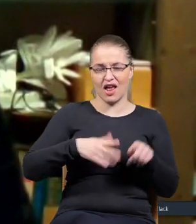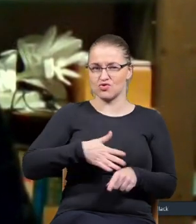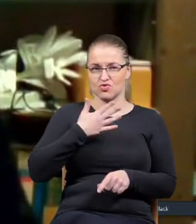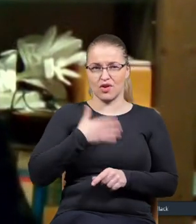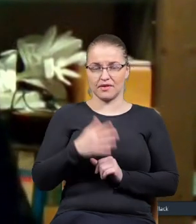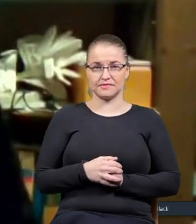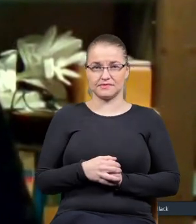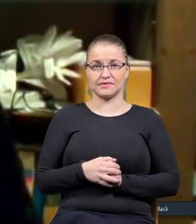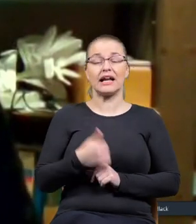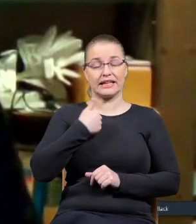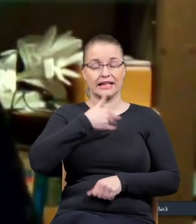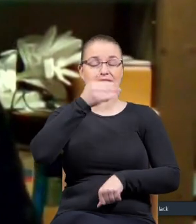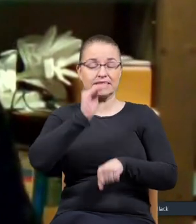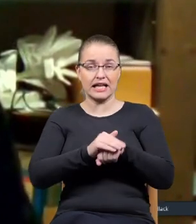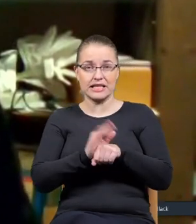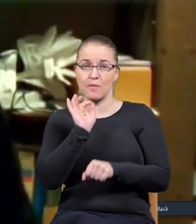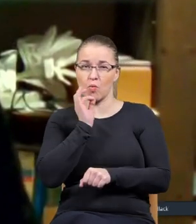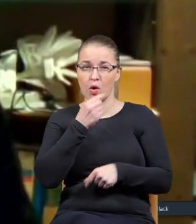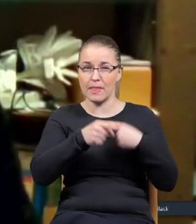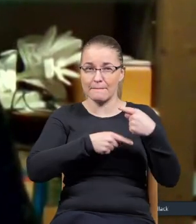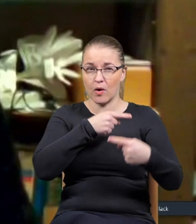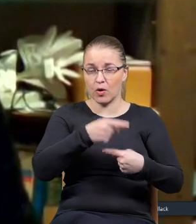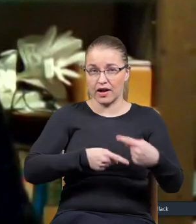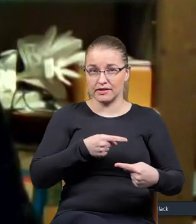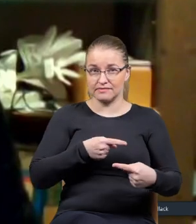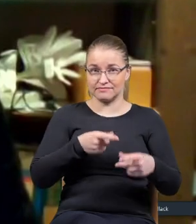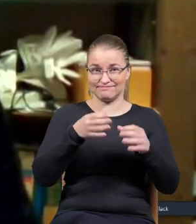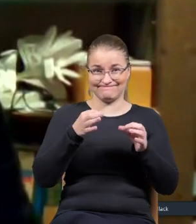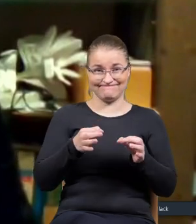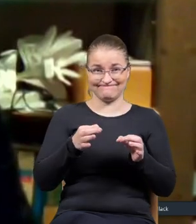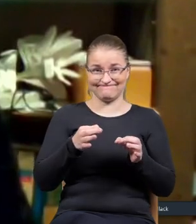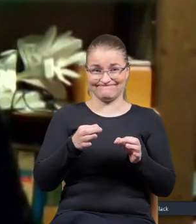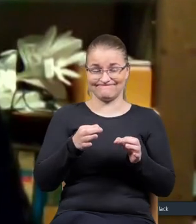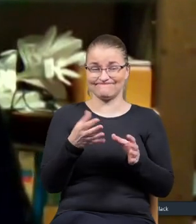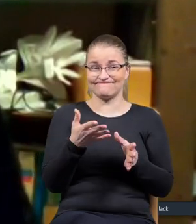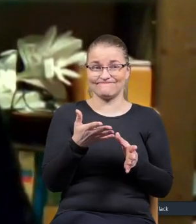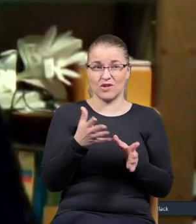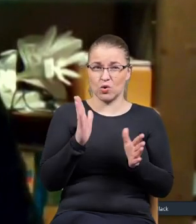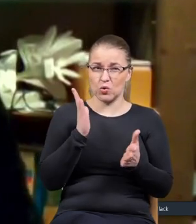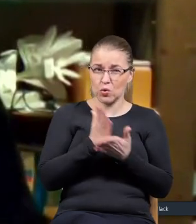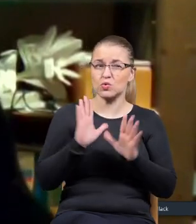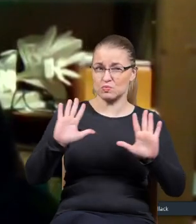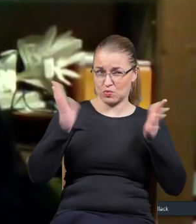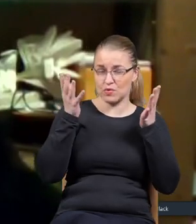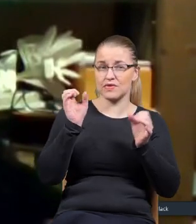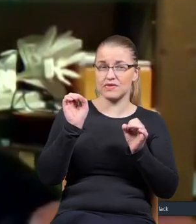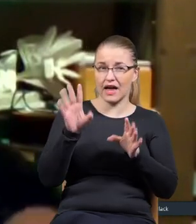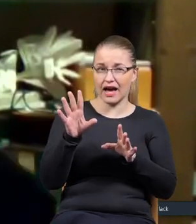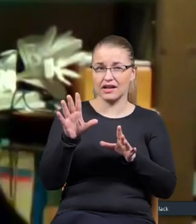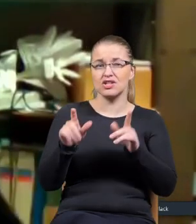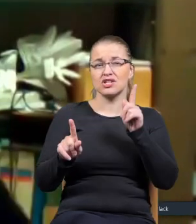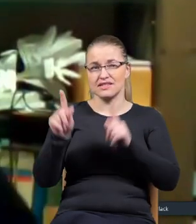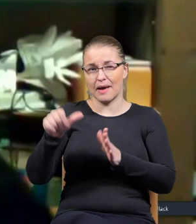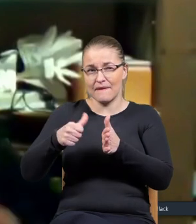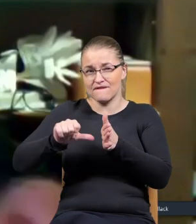Ale ja zgadzam się, że młode pokolenie, moim zdaniem też, już się nie puntuje. Oczywiście są wyjątki,